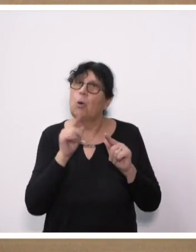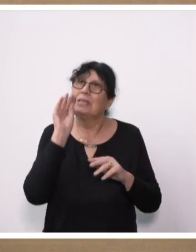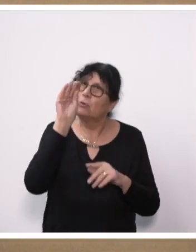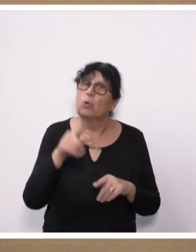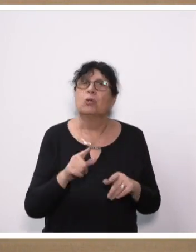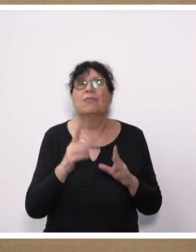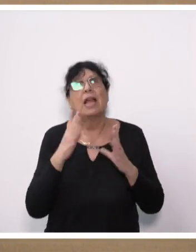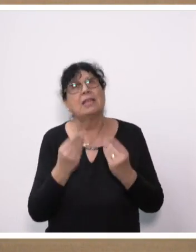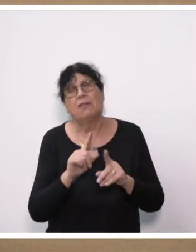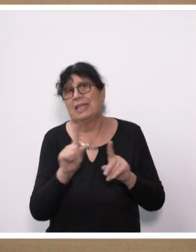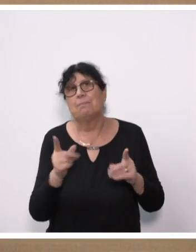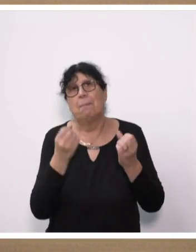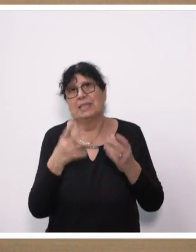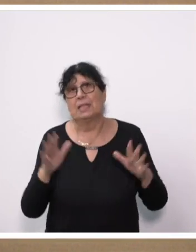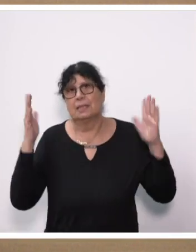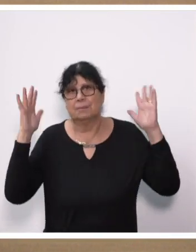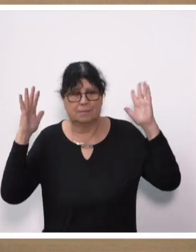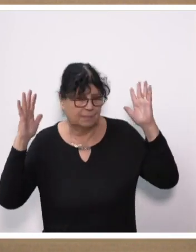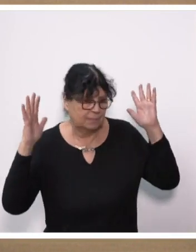nicht mehr passieren, liebe Kolleginnen und Kollegen.